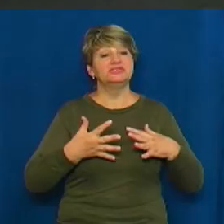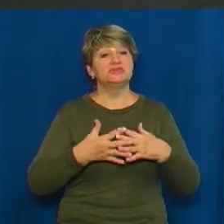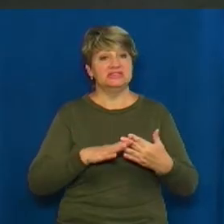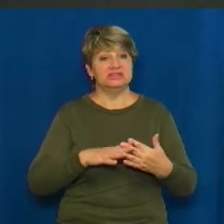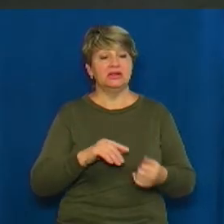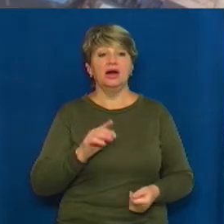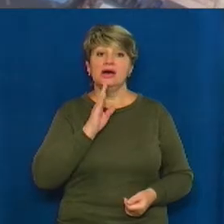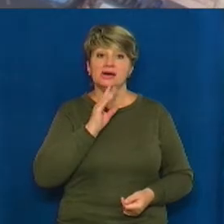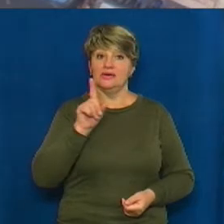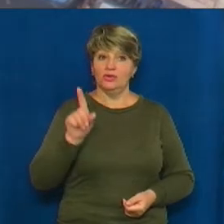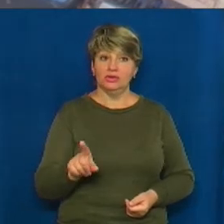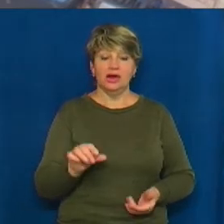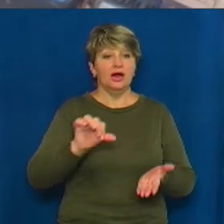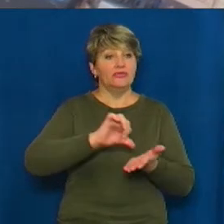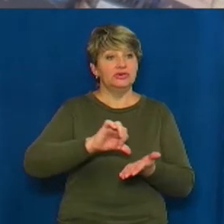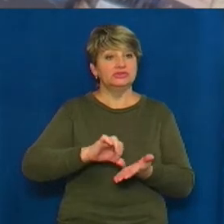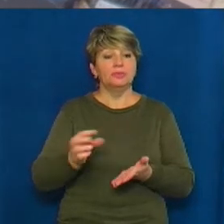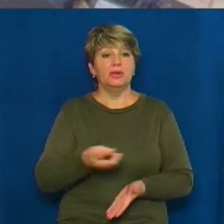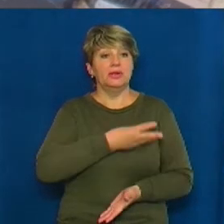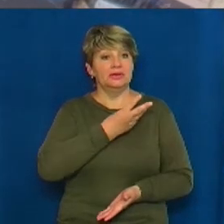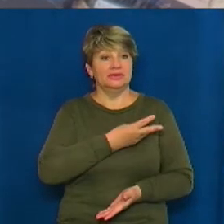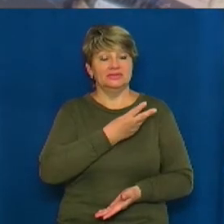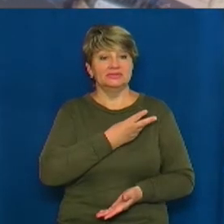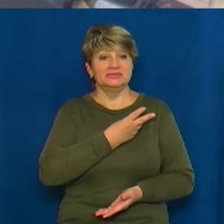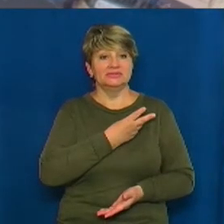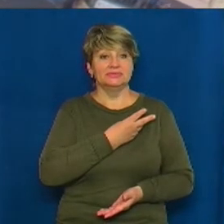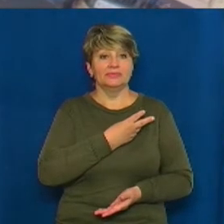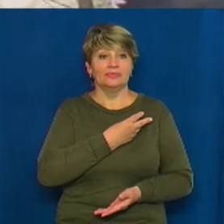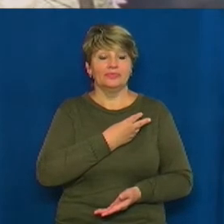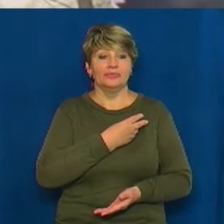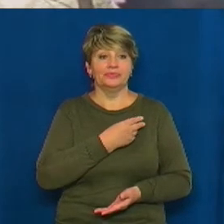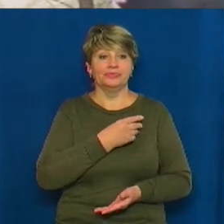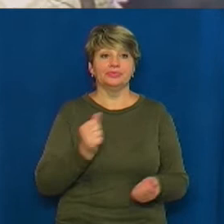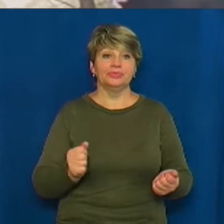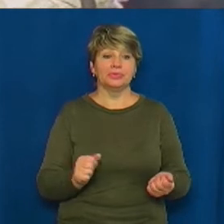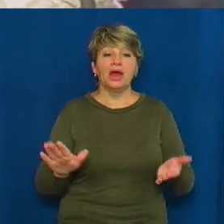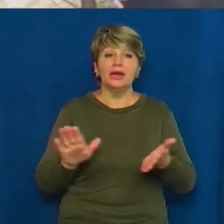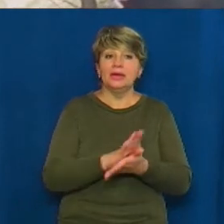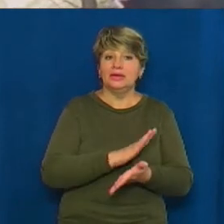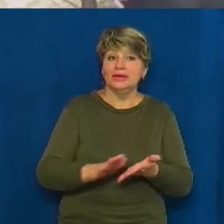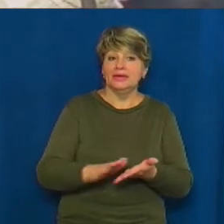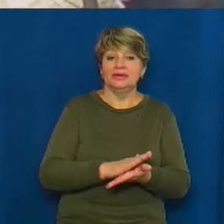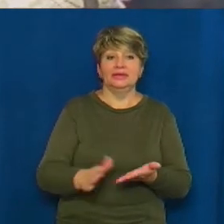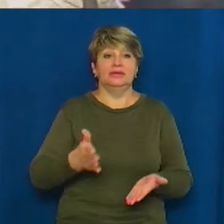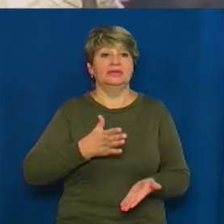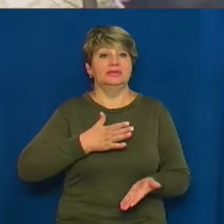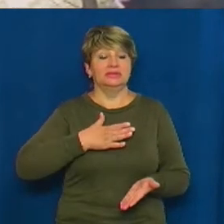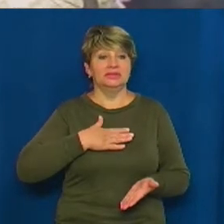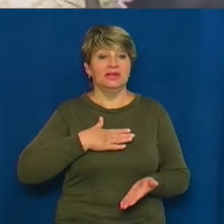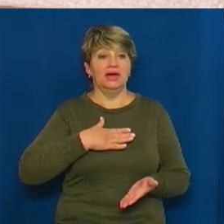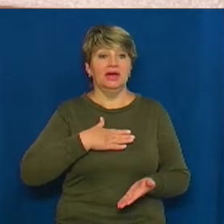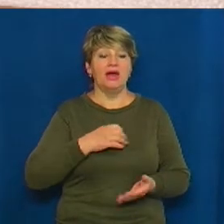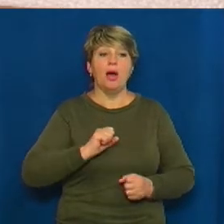Вона виступала ініціатором екологічного прибирання нашої траси Головківка